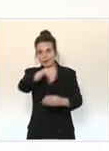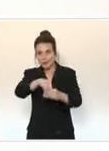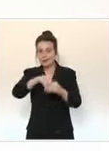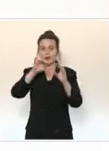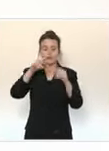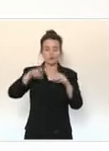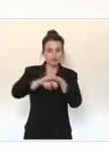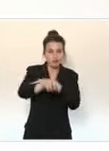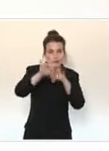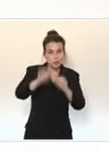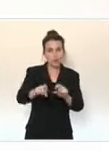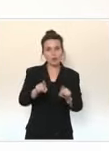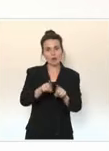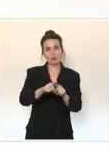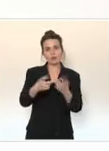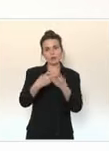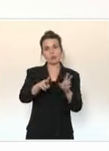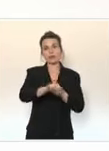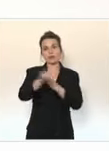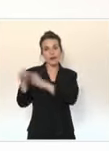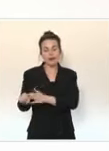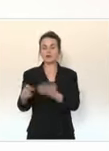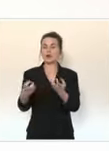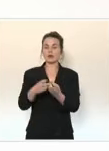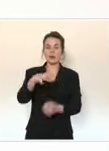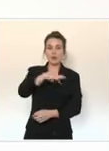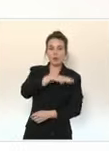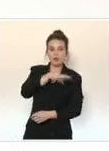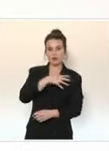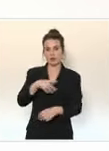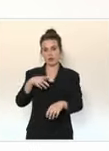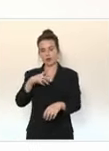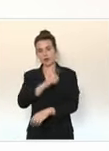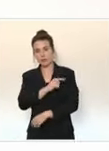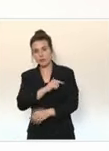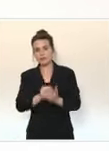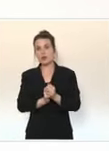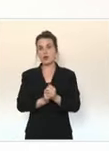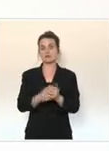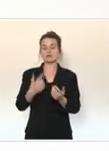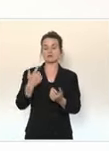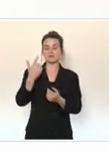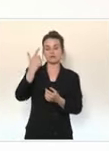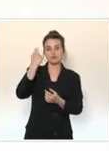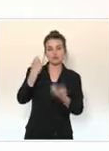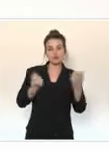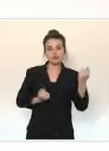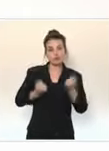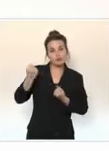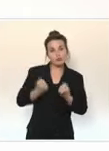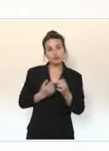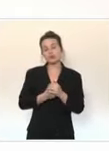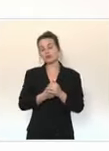'enseignants, policiers, professionnels de la petite enfance et désormais aussi les chauffeurs routiers, chauffeurs de bus, taxis ou VTC,